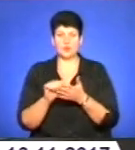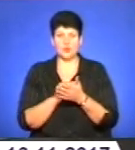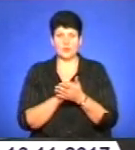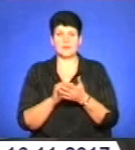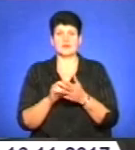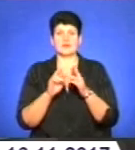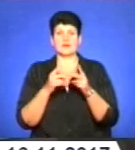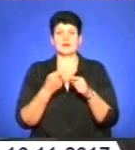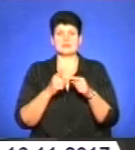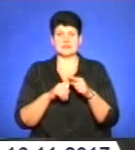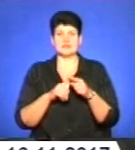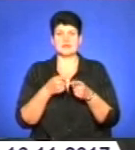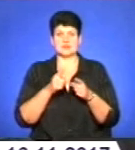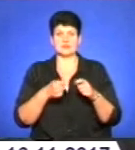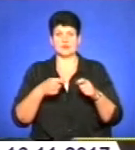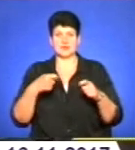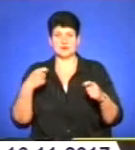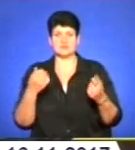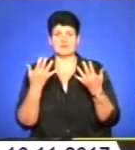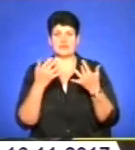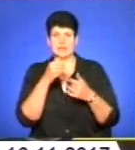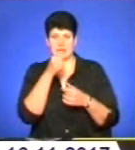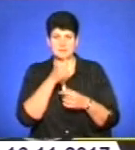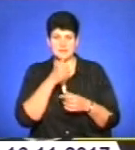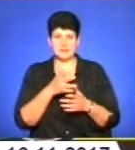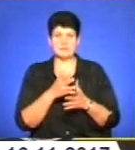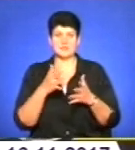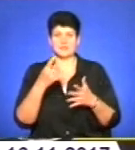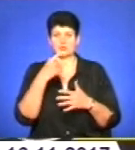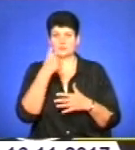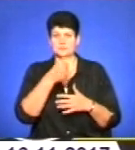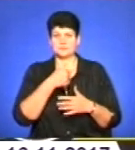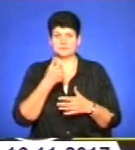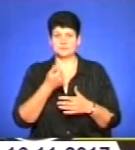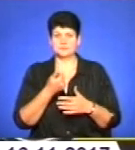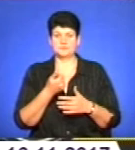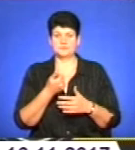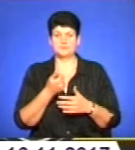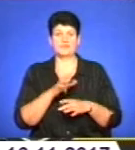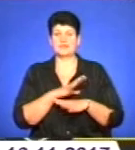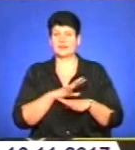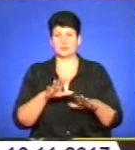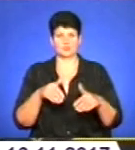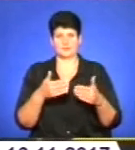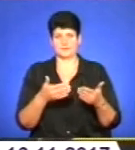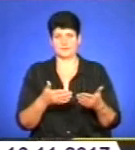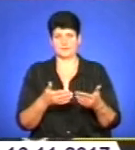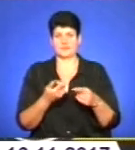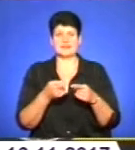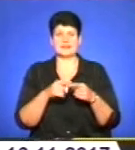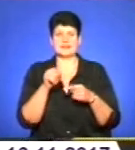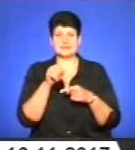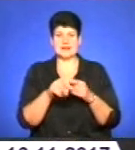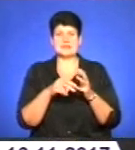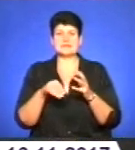вже це втянеться декілька місяців, майже більше року, скажімо так, не було надано. Ця земля